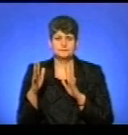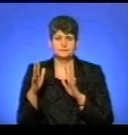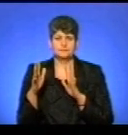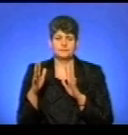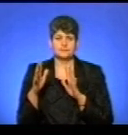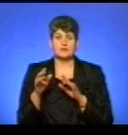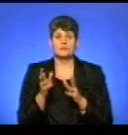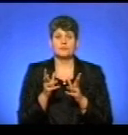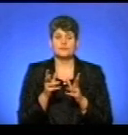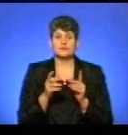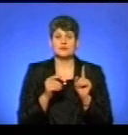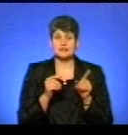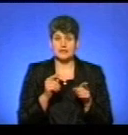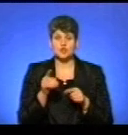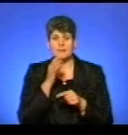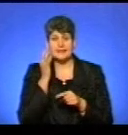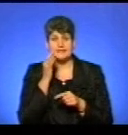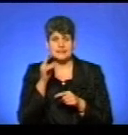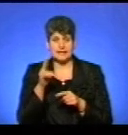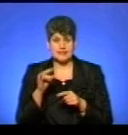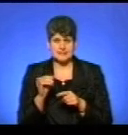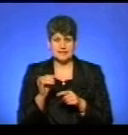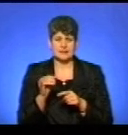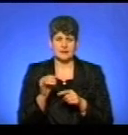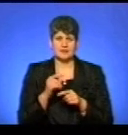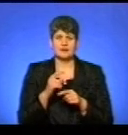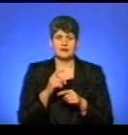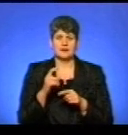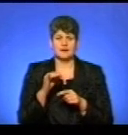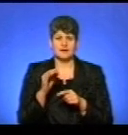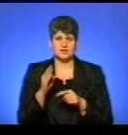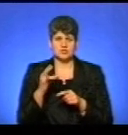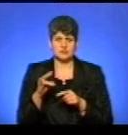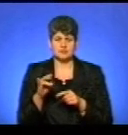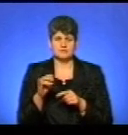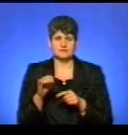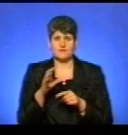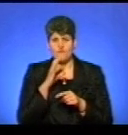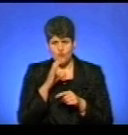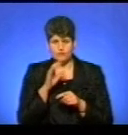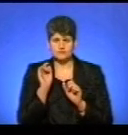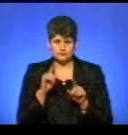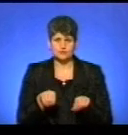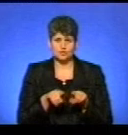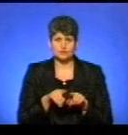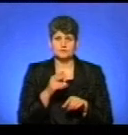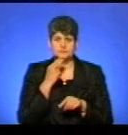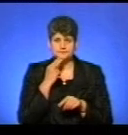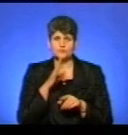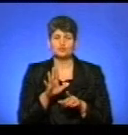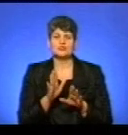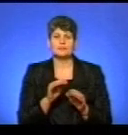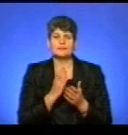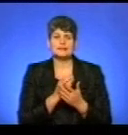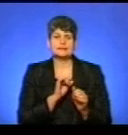розрахунком на те, щоб лисиці, ну і, звичайно, хижики так само, інші, якщо, наприклад, той самий вовк споживе, в нього буде імунітет,